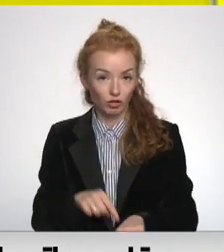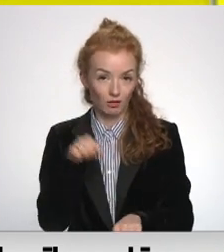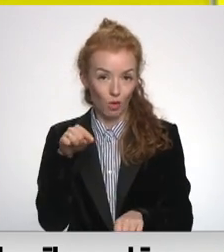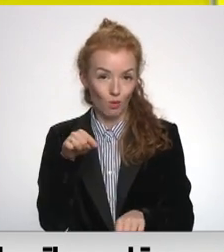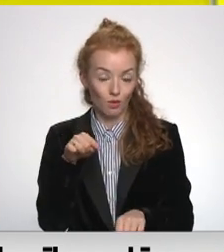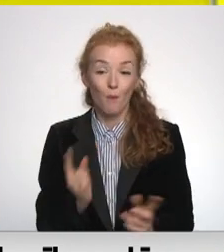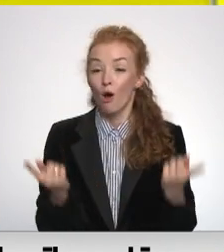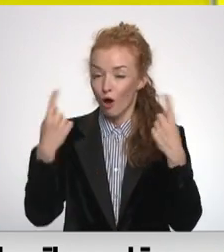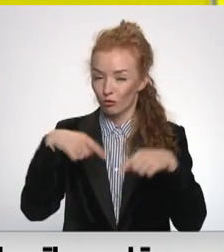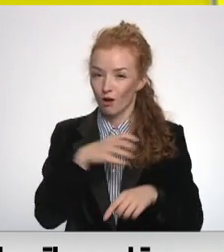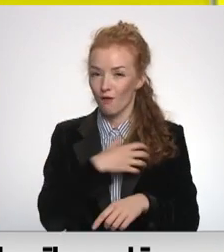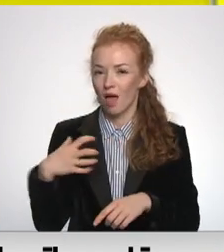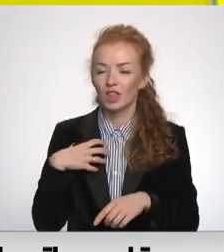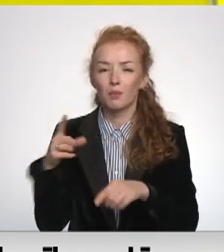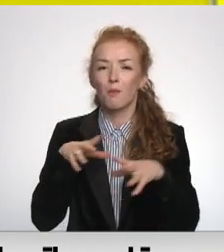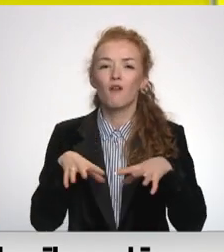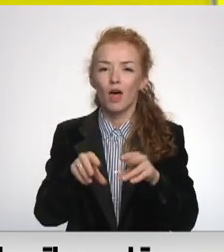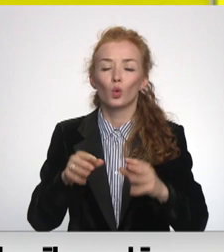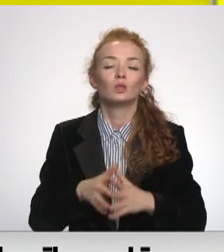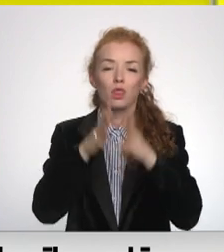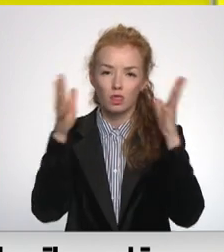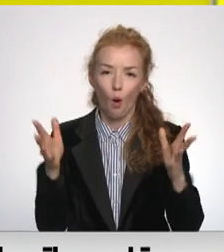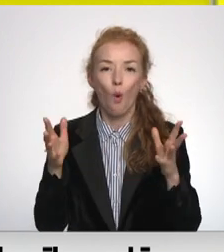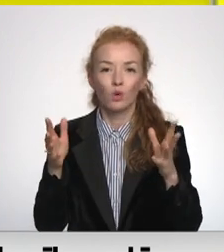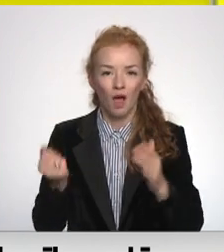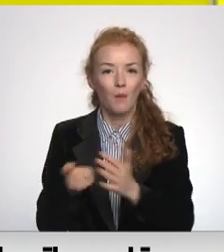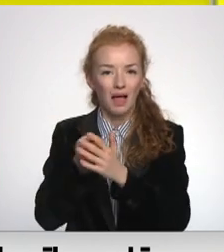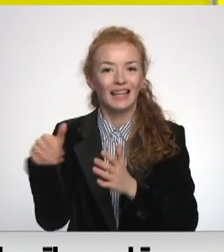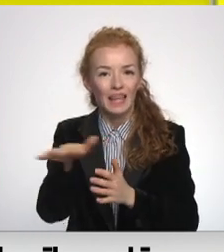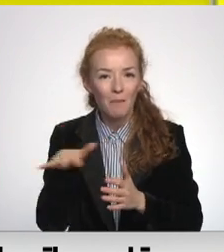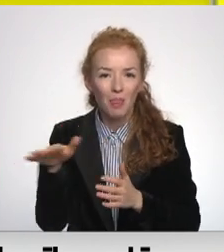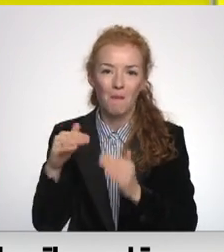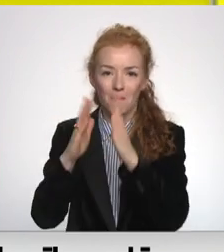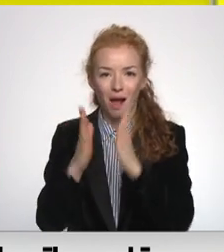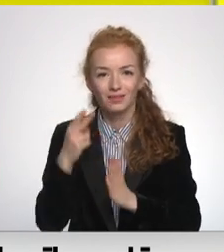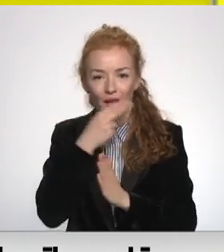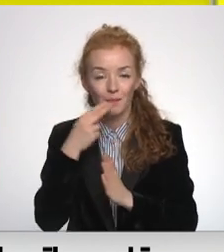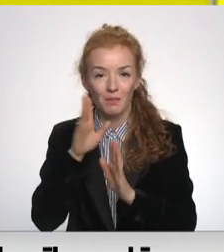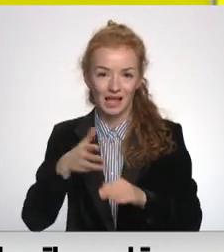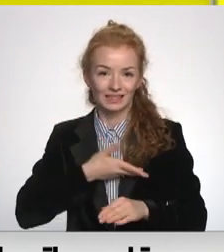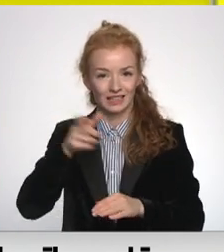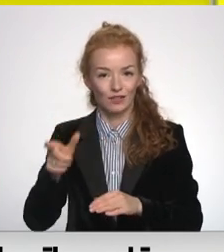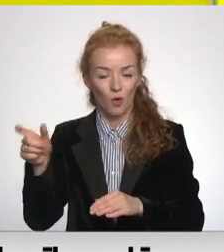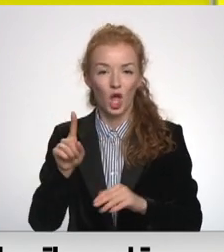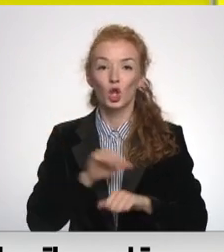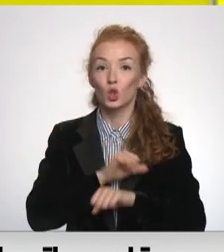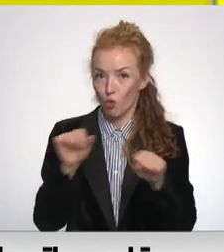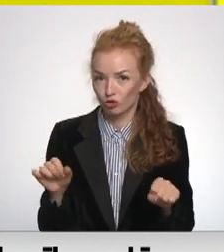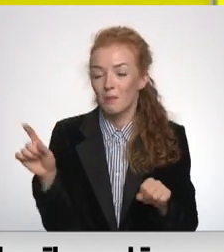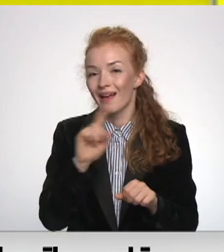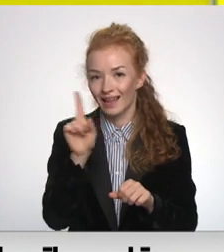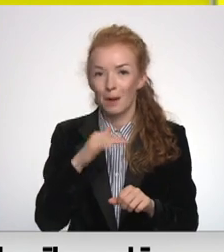Protams, šobrīd valdība ir izdarījusi daudz attiecībā uz maisēmniecībām. Tas ir svarīgi, lai iedzīvotāji būtu drošībā, kad ir